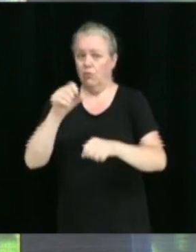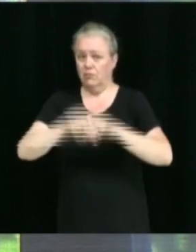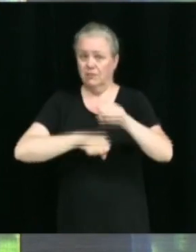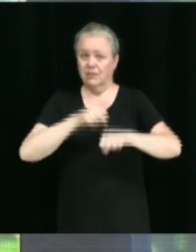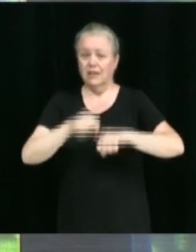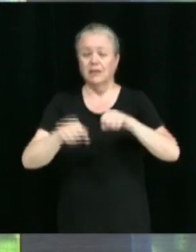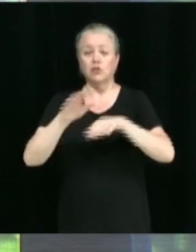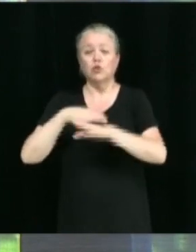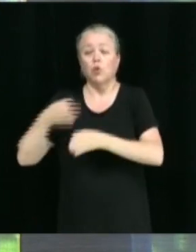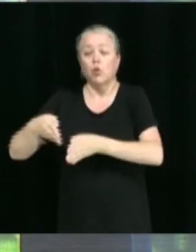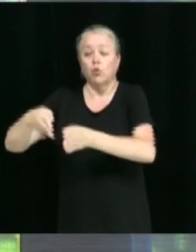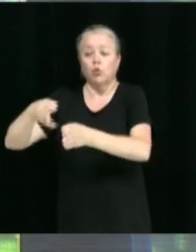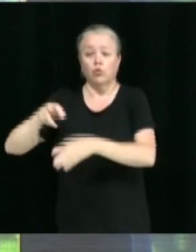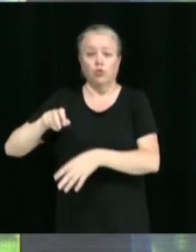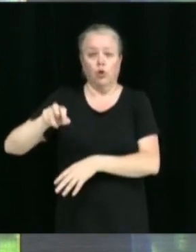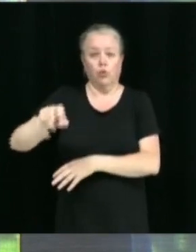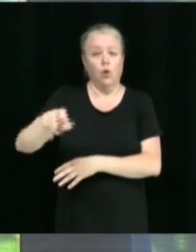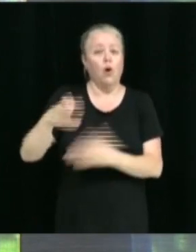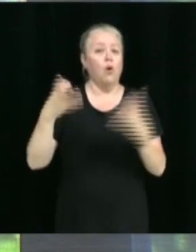Bois-Franc-Nord.